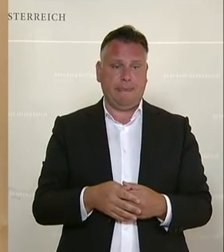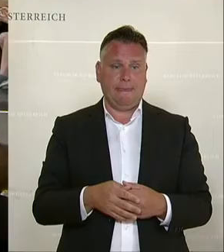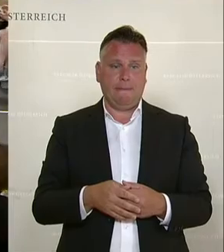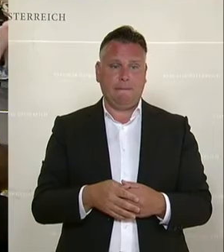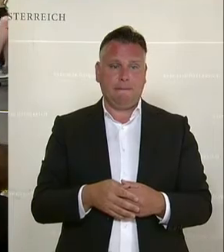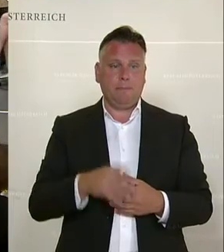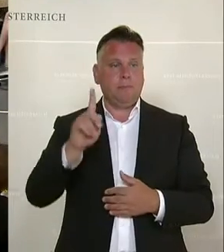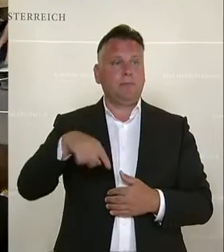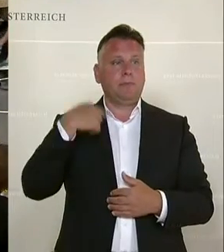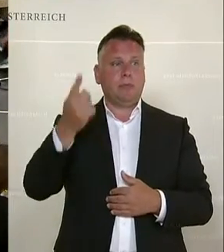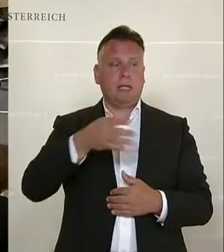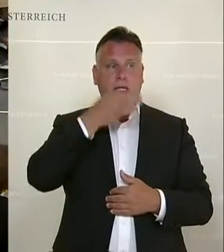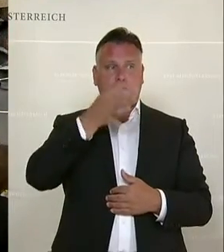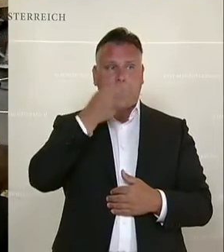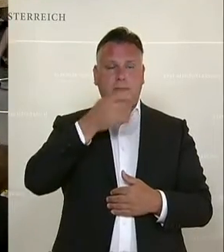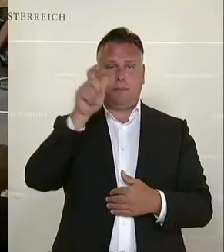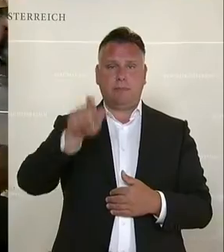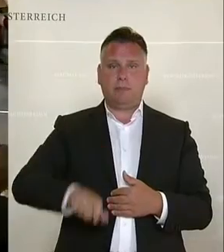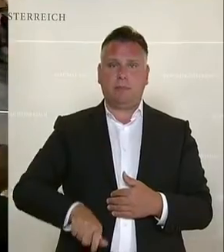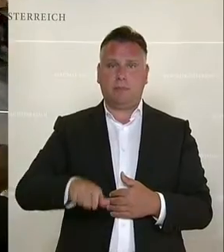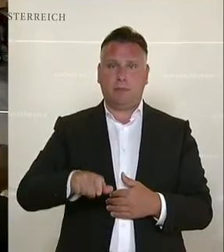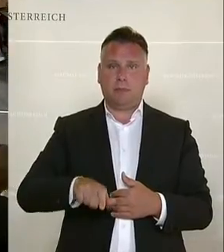Luftfahrtgesetzes, sagt Gerhard Deimegger als Forschungssprecher der FPÖ.